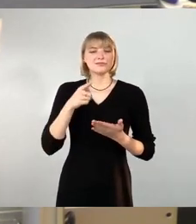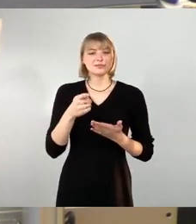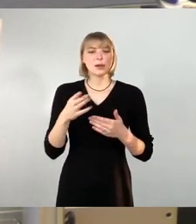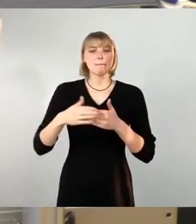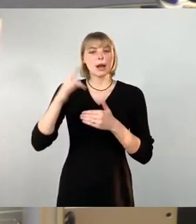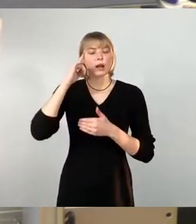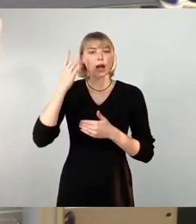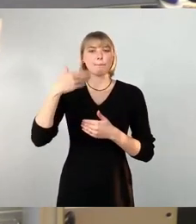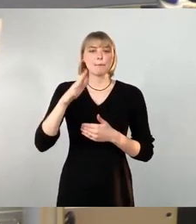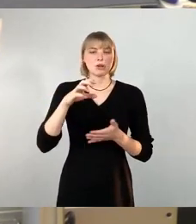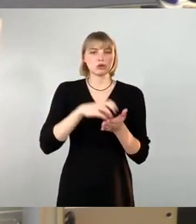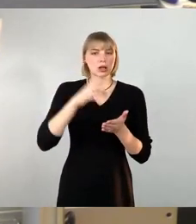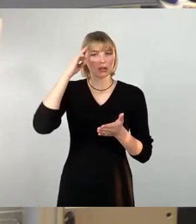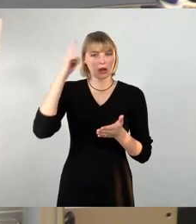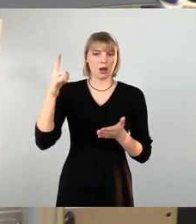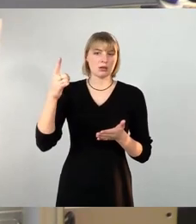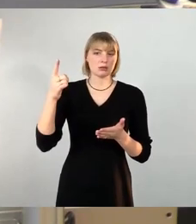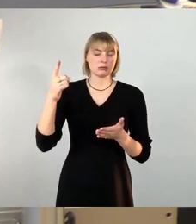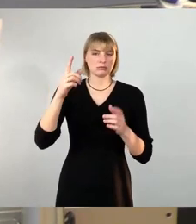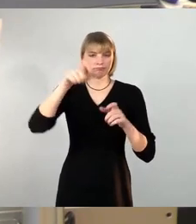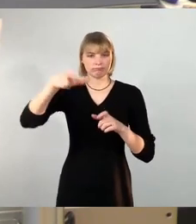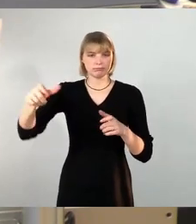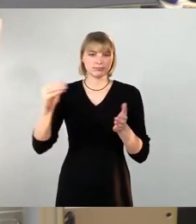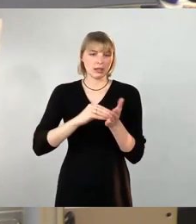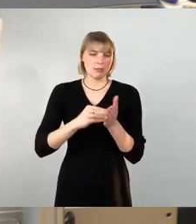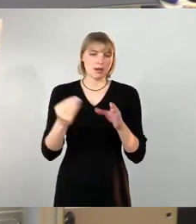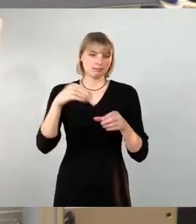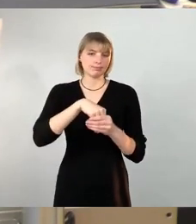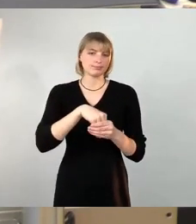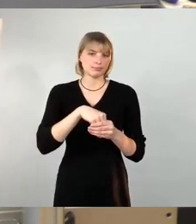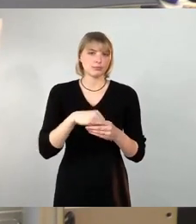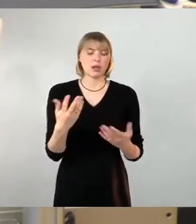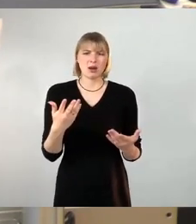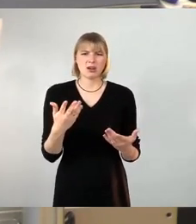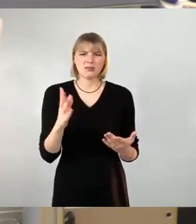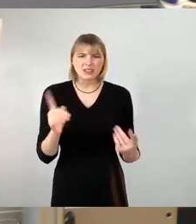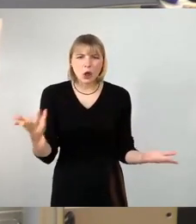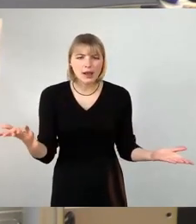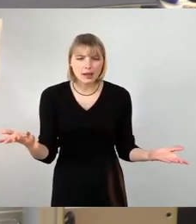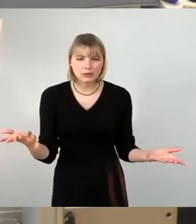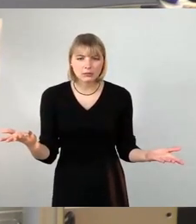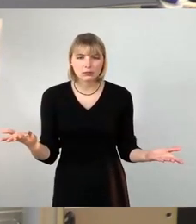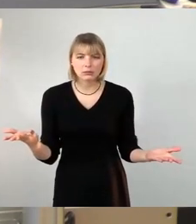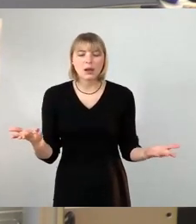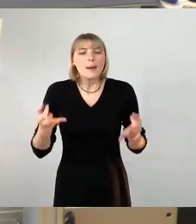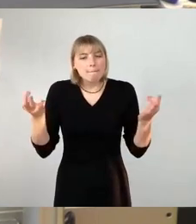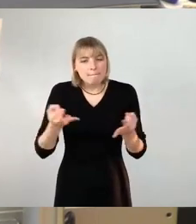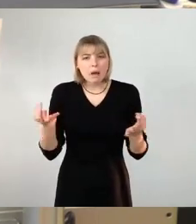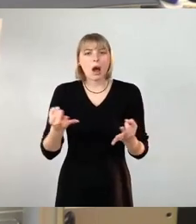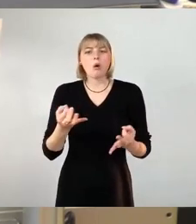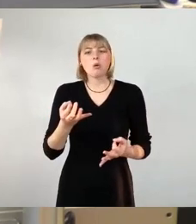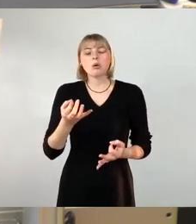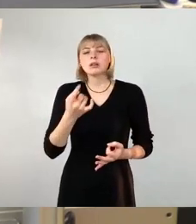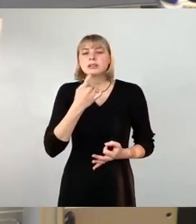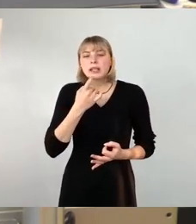und Stadträten zusammengesetzt sein sollte. Ja, was soll das? Wir brauchen eben die Sachkunde sachverständiger